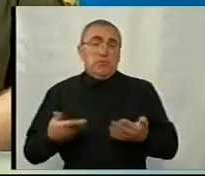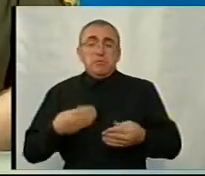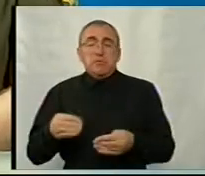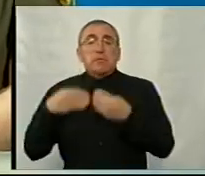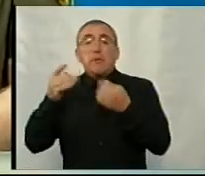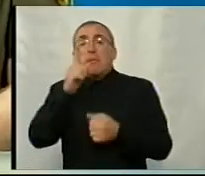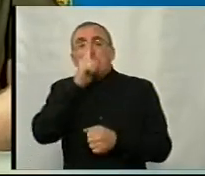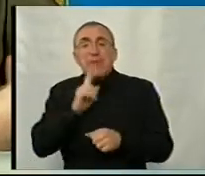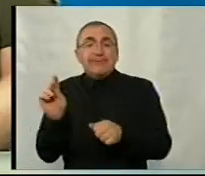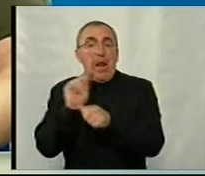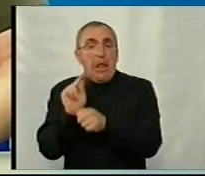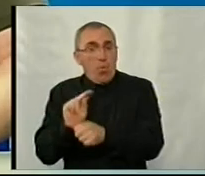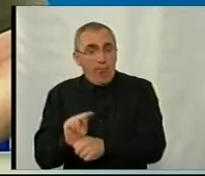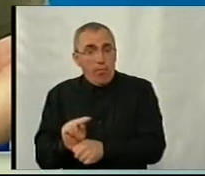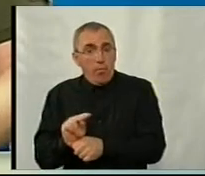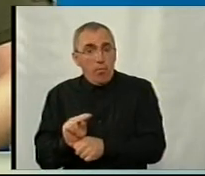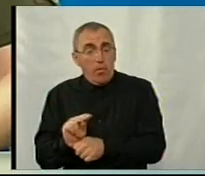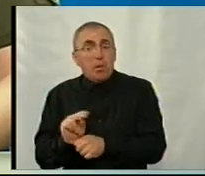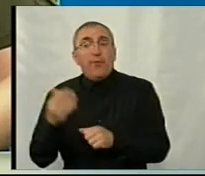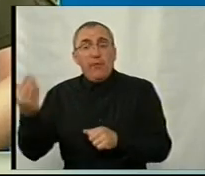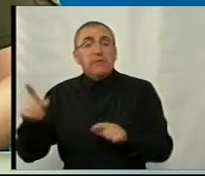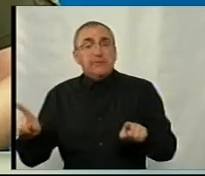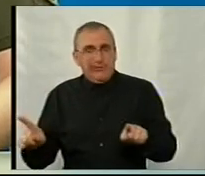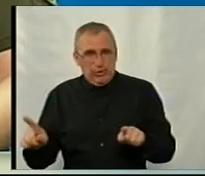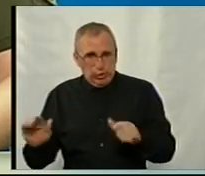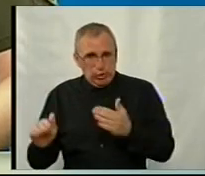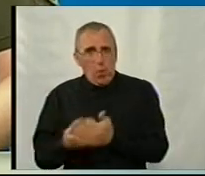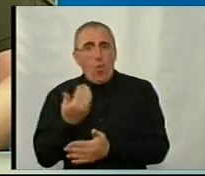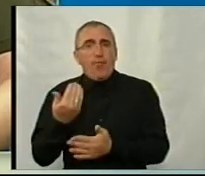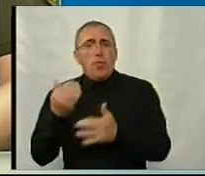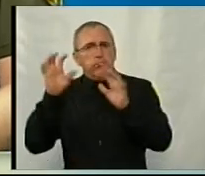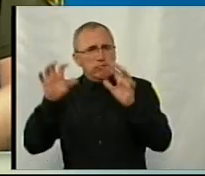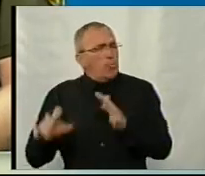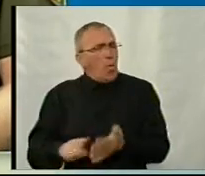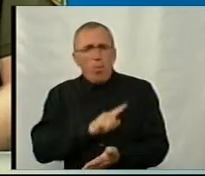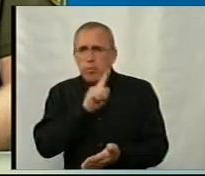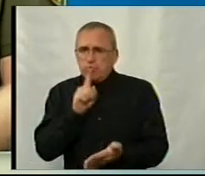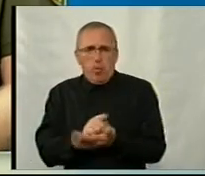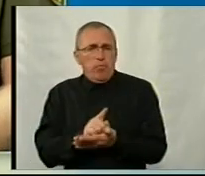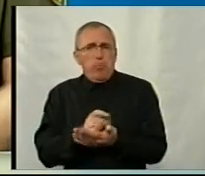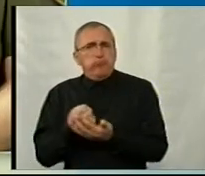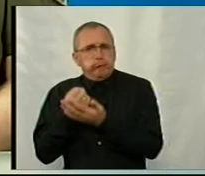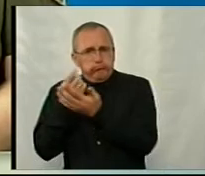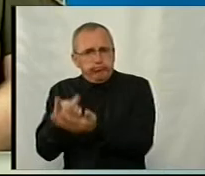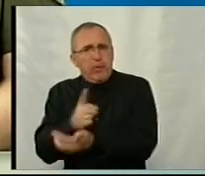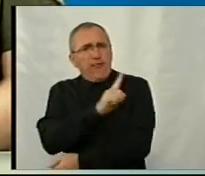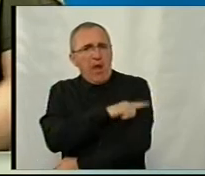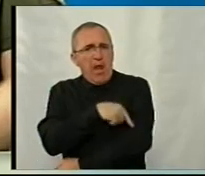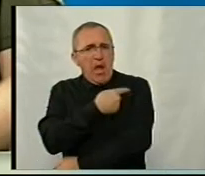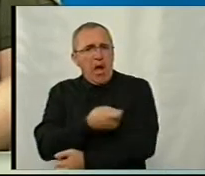дається місяць на лікування. Він, знову ж таки, згідно чинного законодавства, зобов'язаний лягти в лікарню,